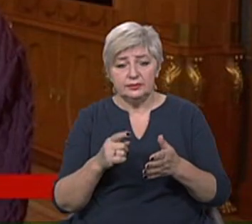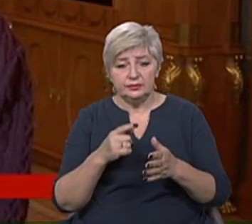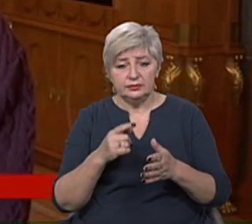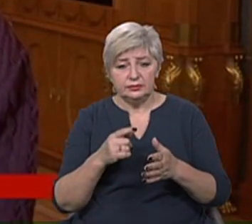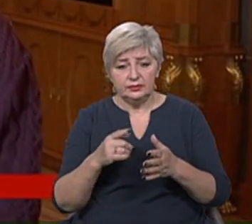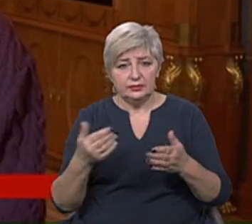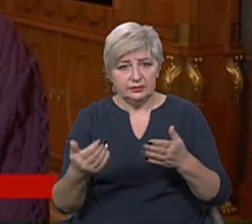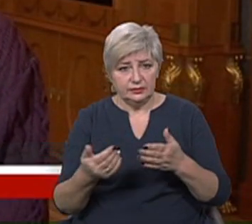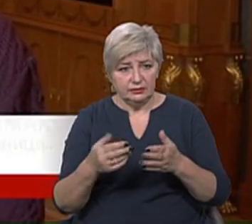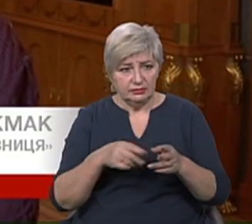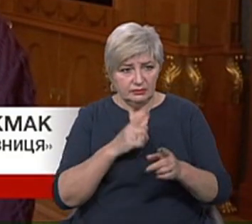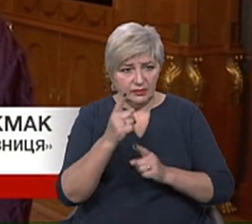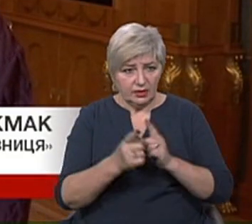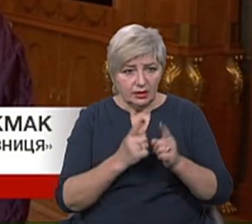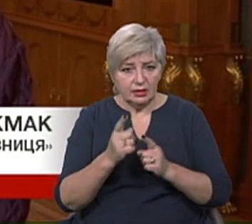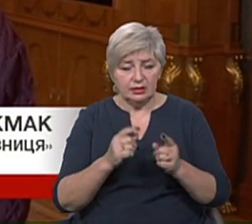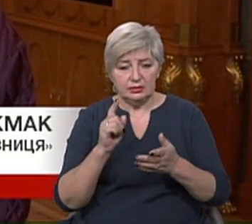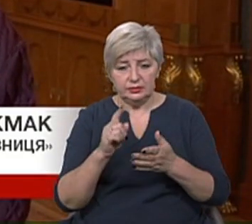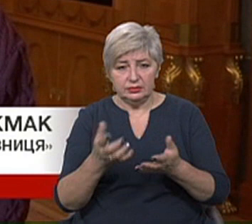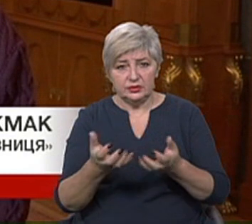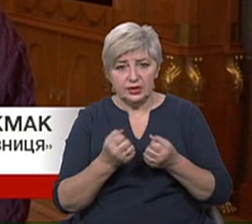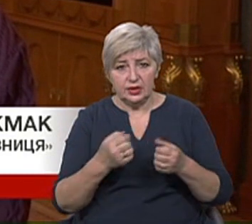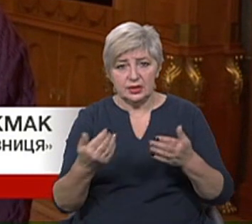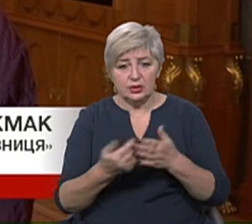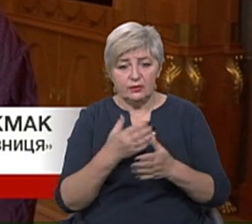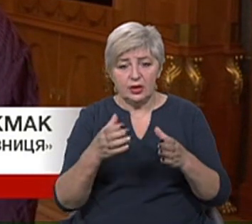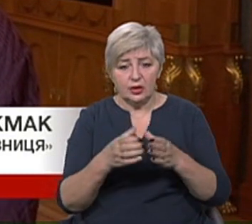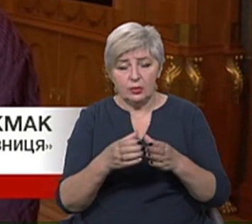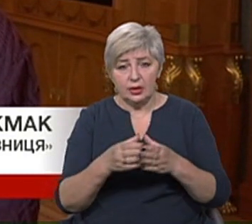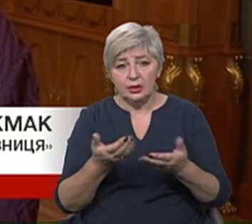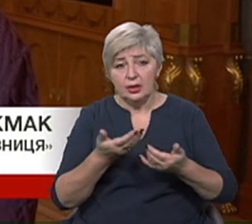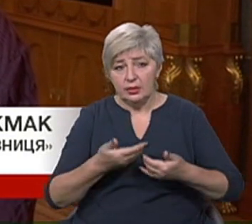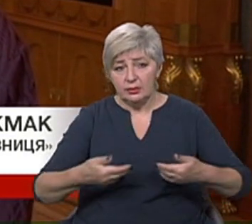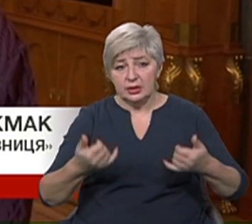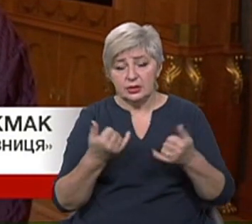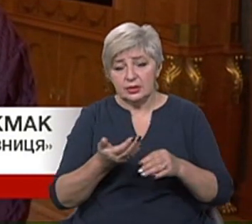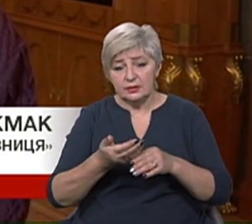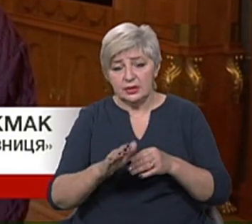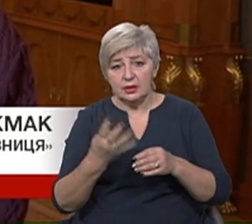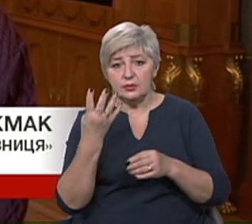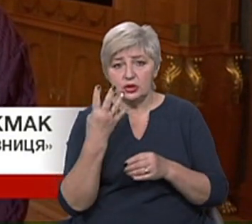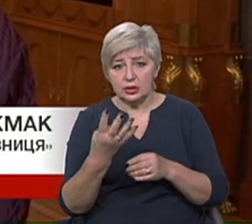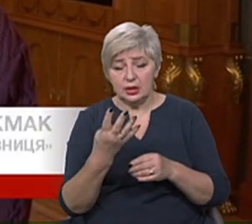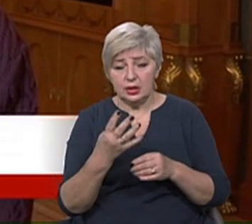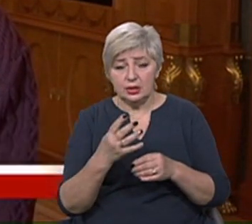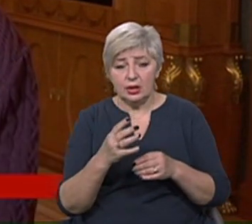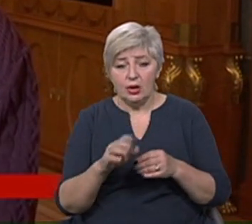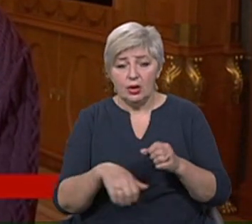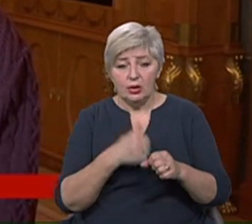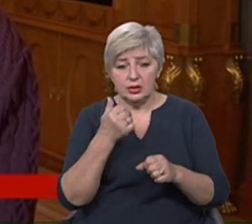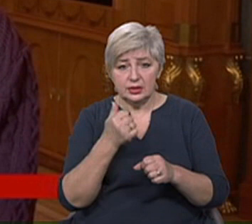Ми зараз йдемо до анбандингу і виділяємо чотири основні вертикально